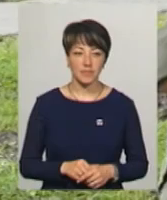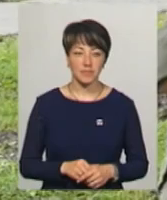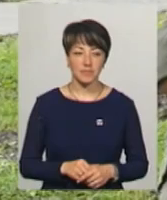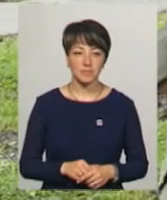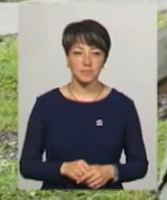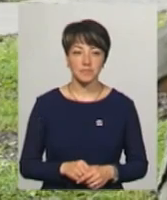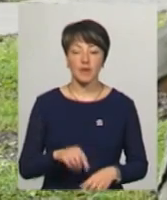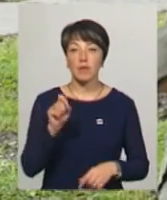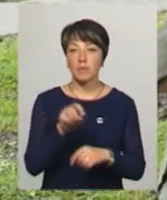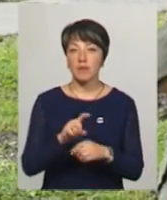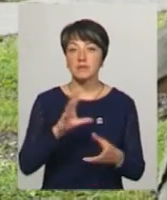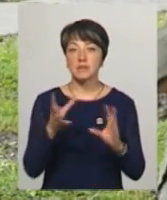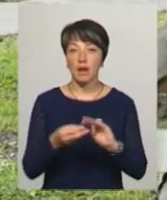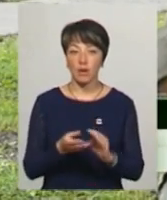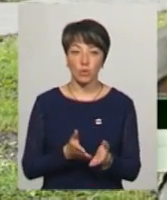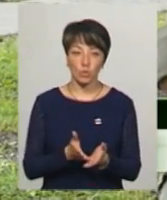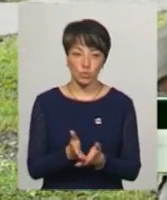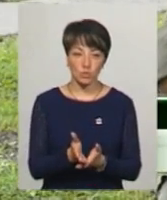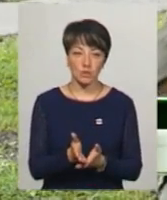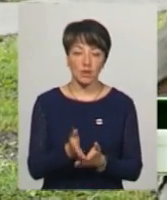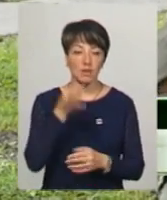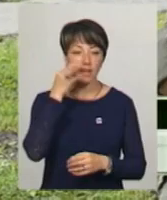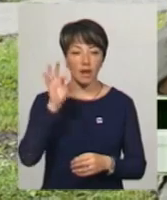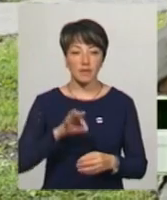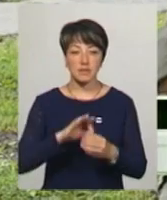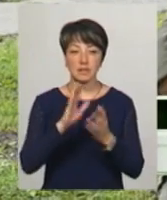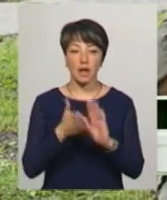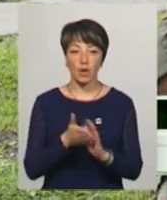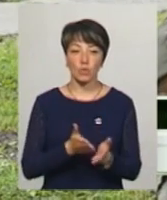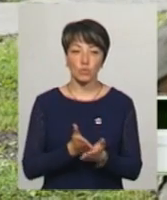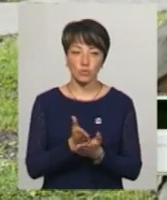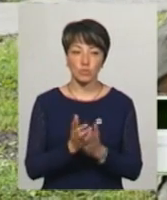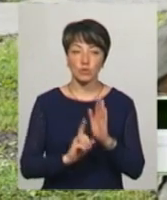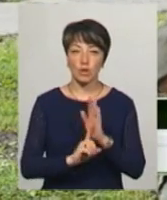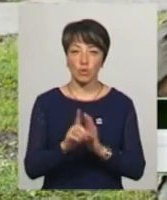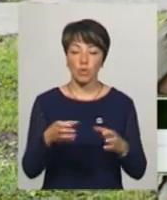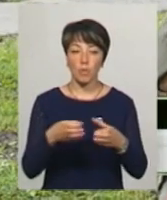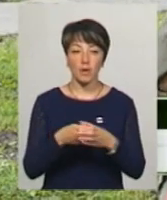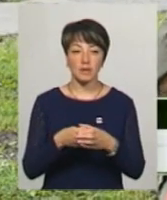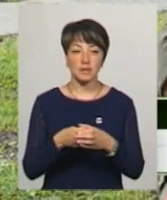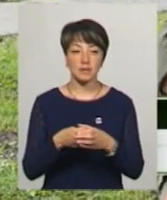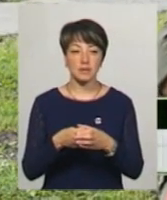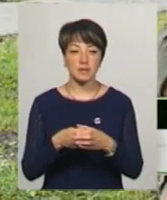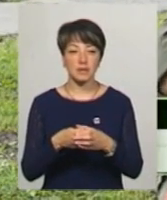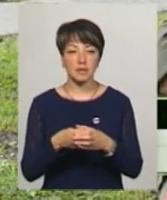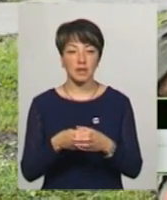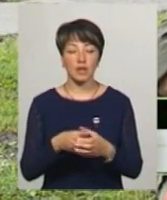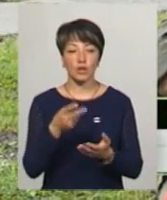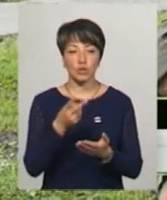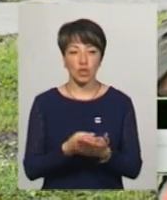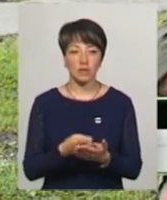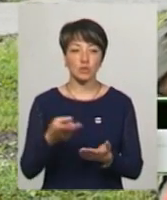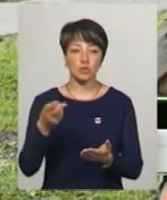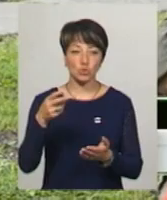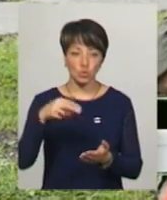Справи загального курсу, навики загального курсу були від команди лежати, стояти,